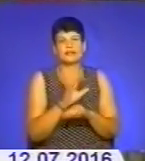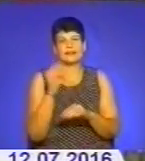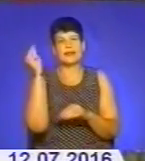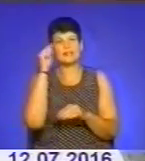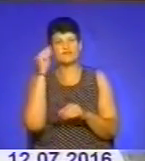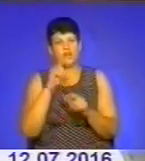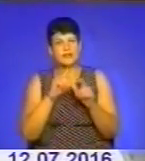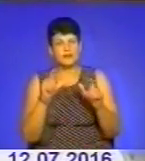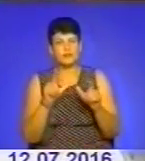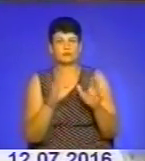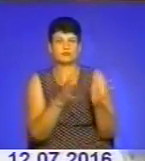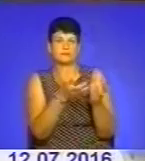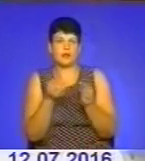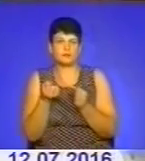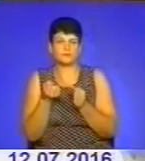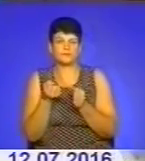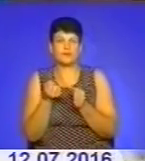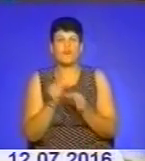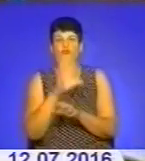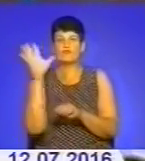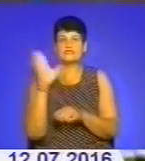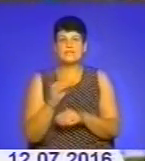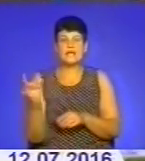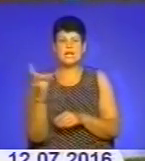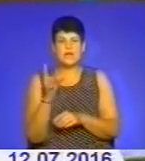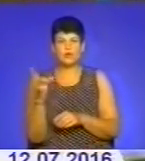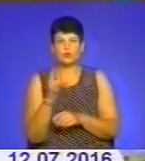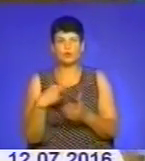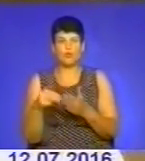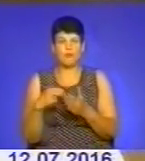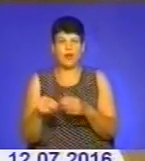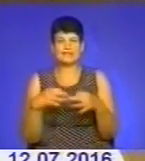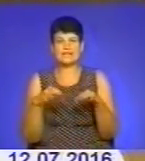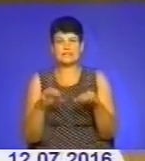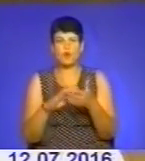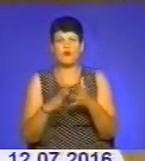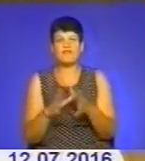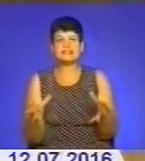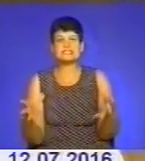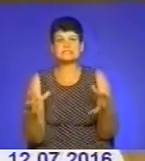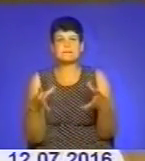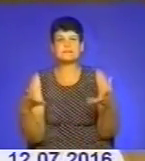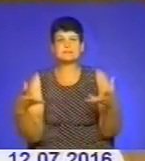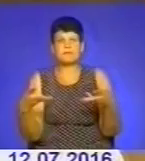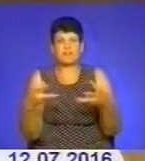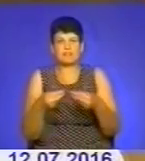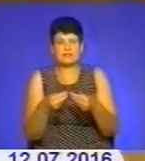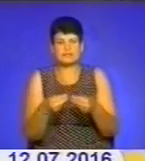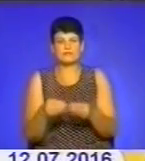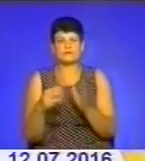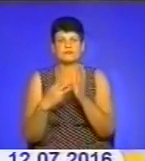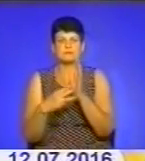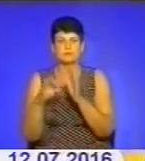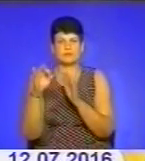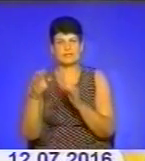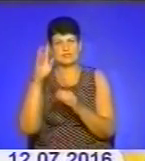школи. Майже всі райони закуповують транспорт на умовах співфінансування, тобто 70% з державного